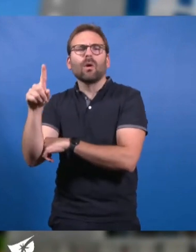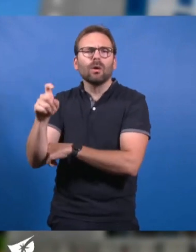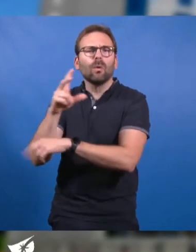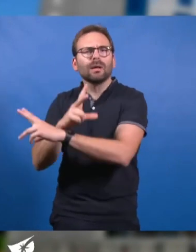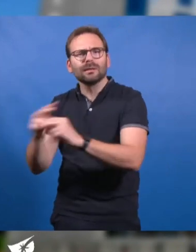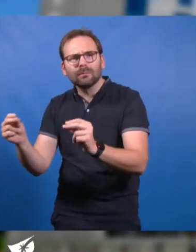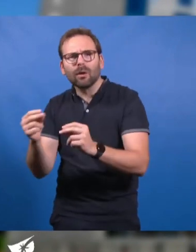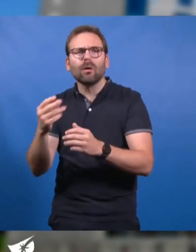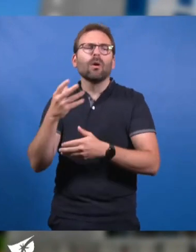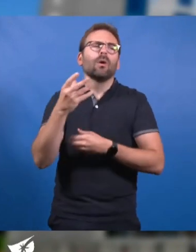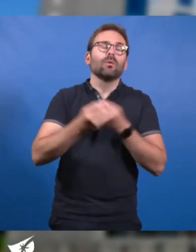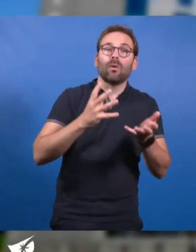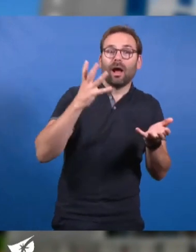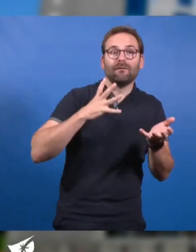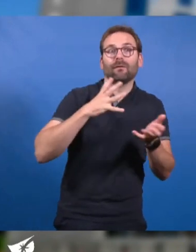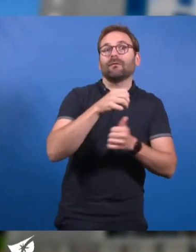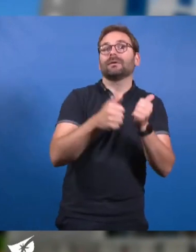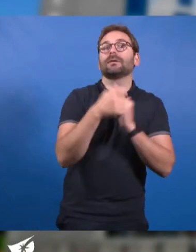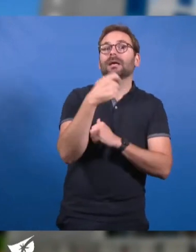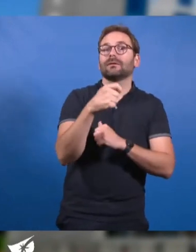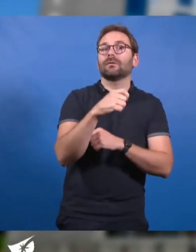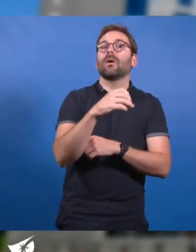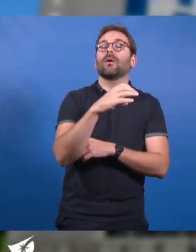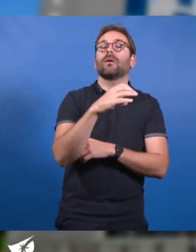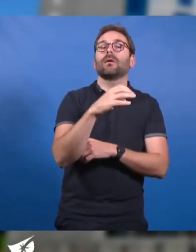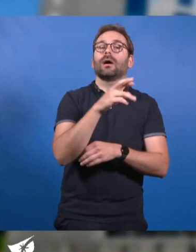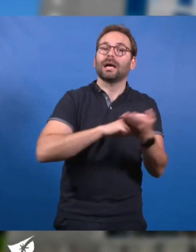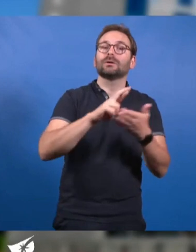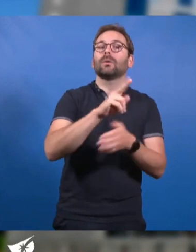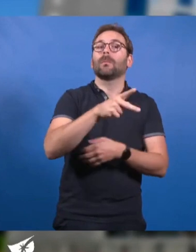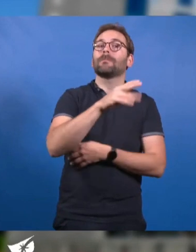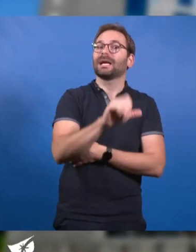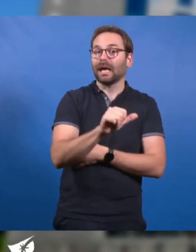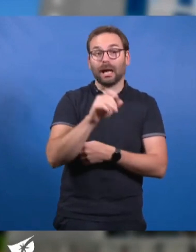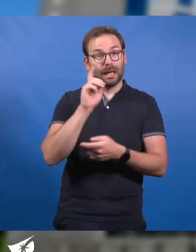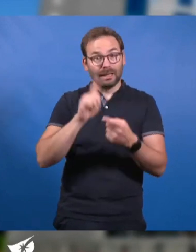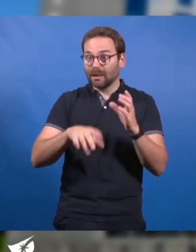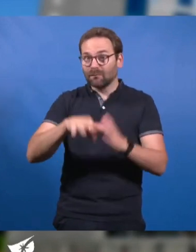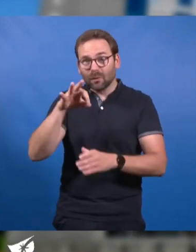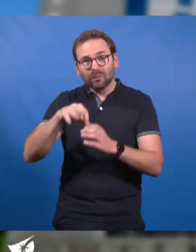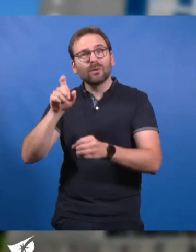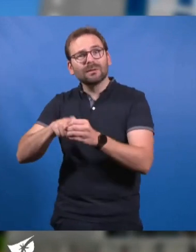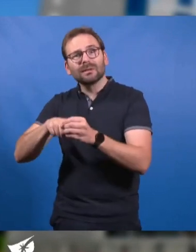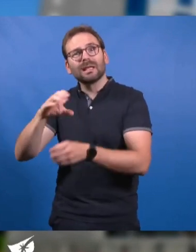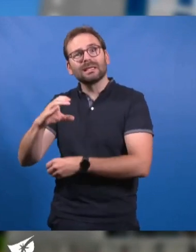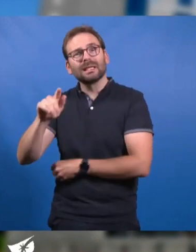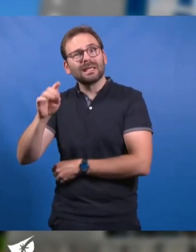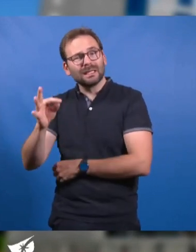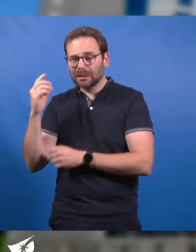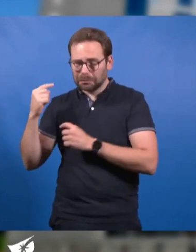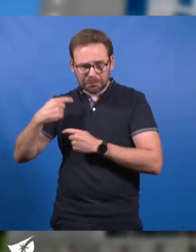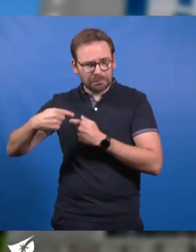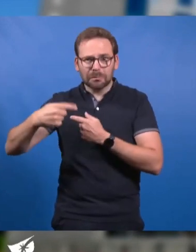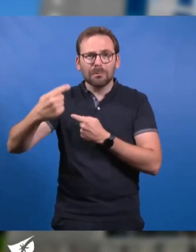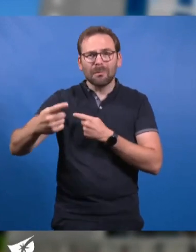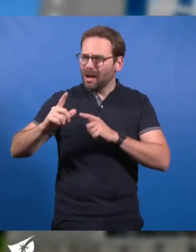'assainissement, ou auparavant vice-présidente de la région PACA et dans le cadre de ses mandats syndicaux à la CGT, Mireille n'aura